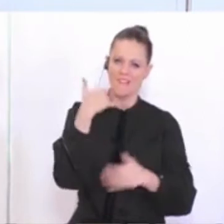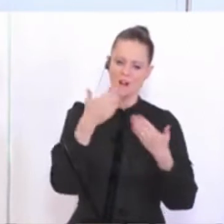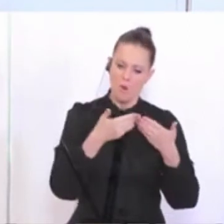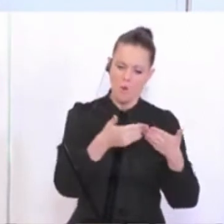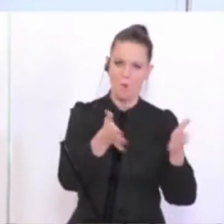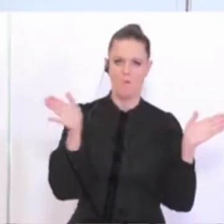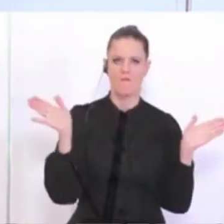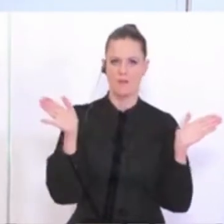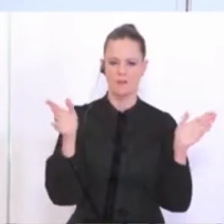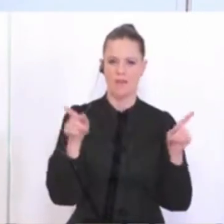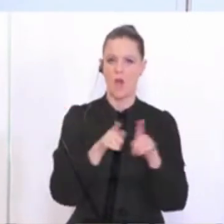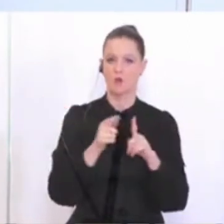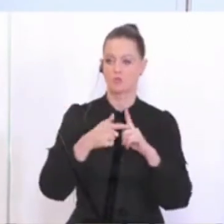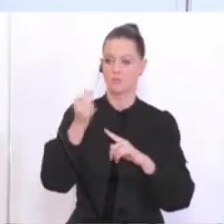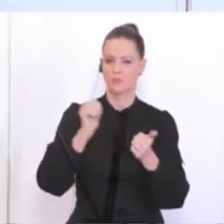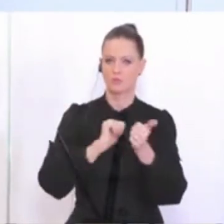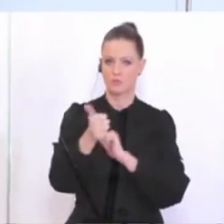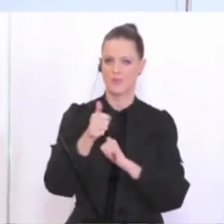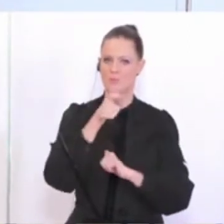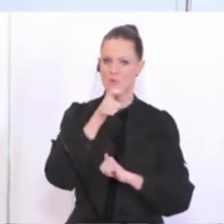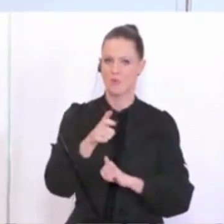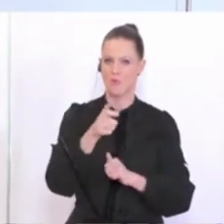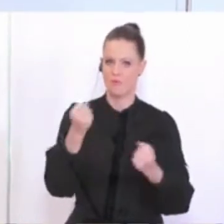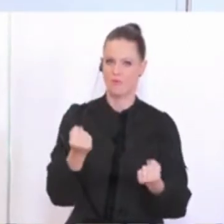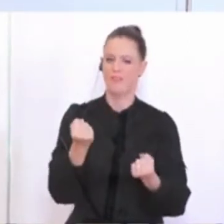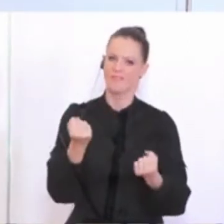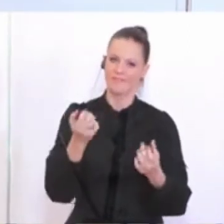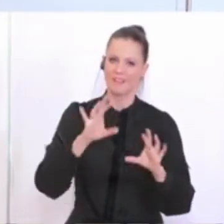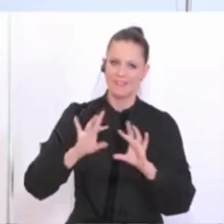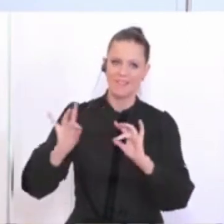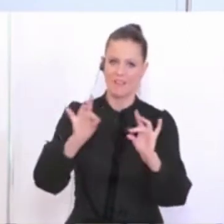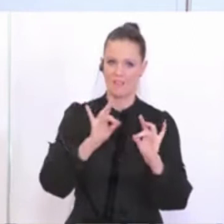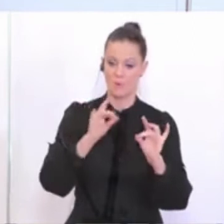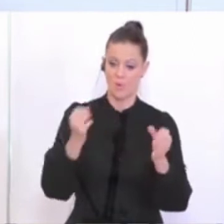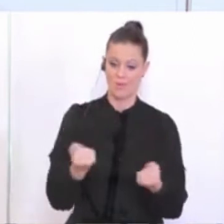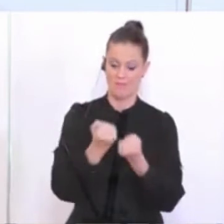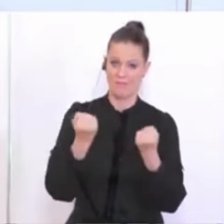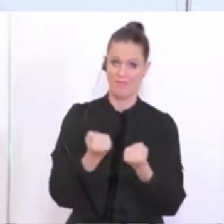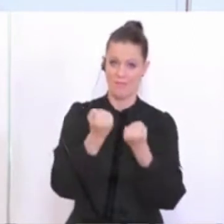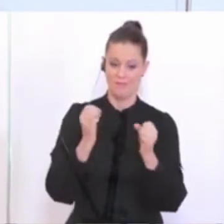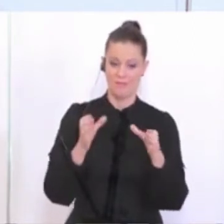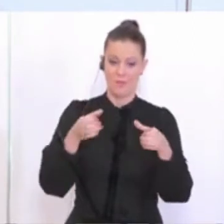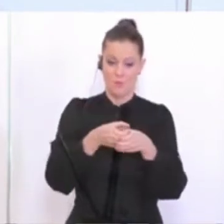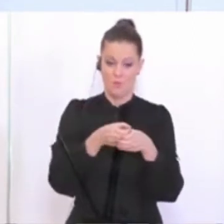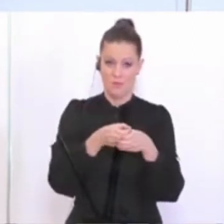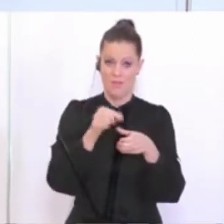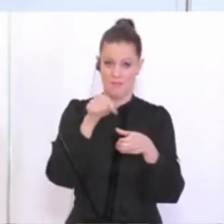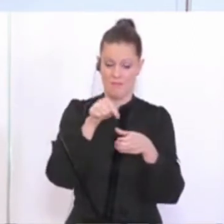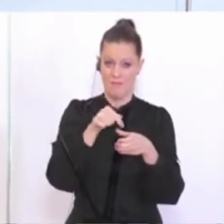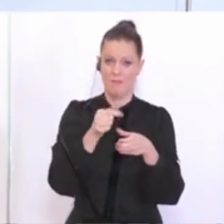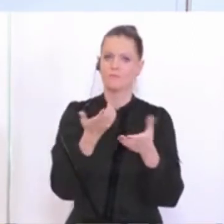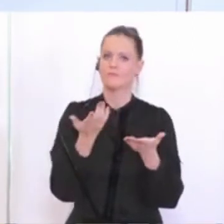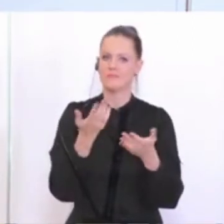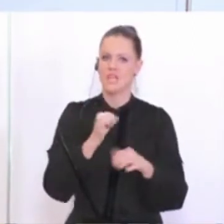was die Berufsausübung der Spitzensportlerinnen betrifft und die Trainingsmöglichkeiten dieser Kleingruppen, hier soll das